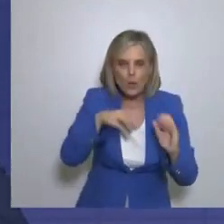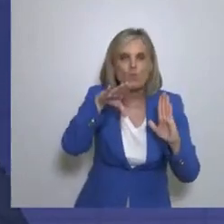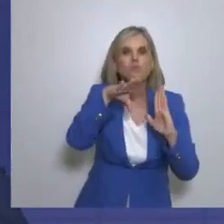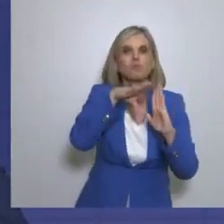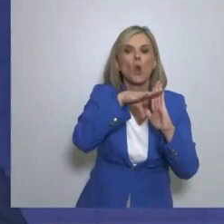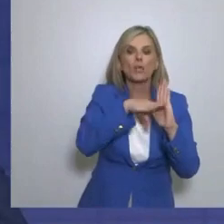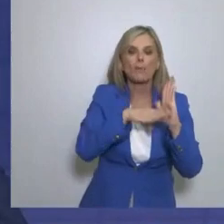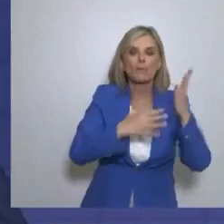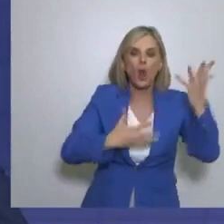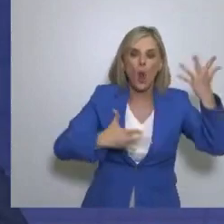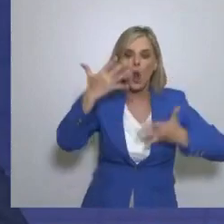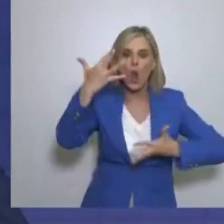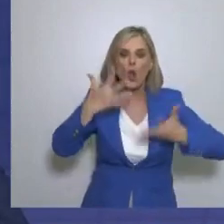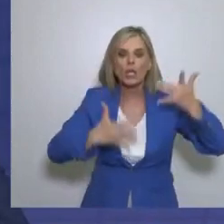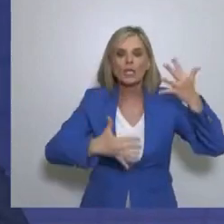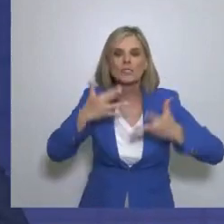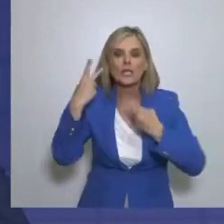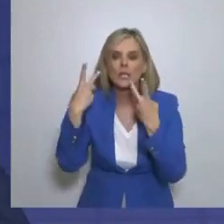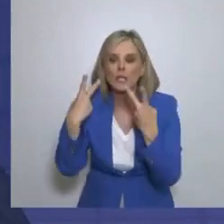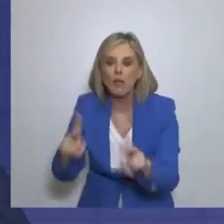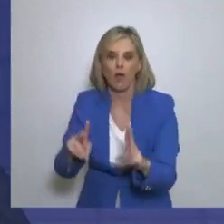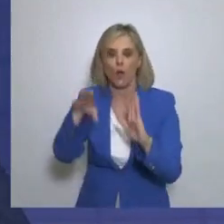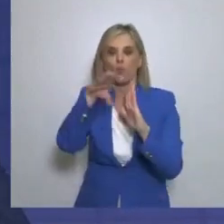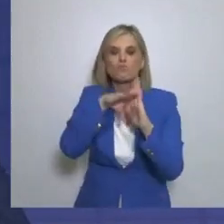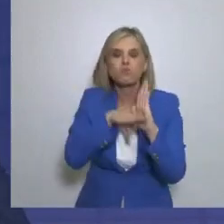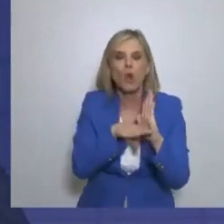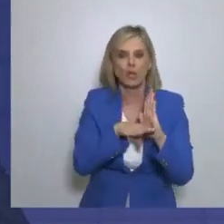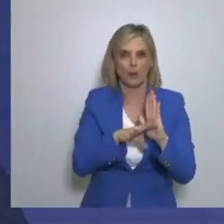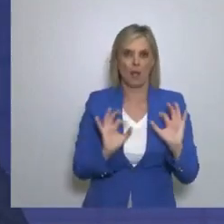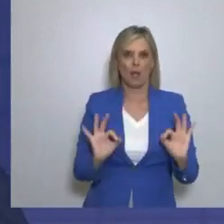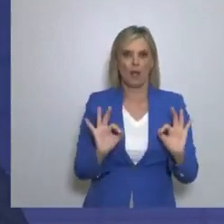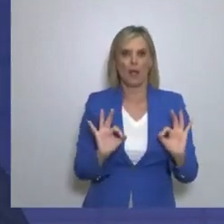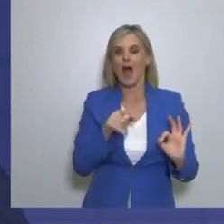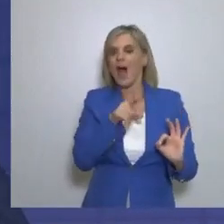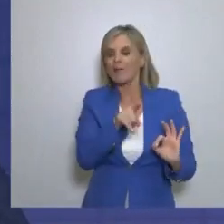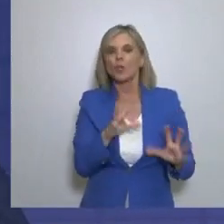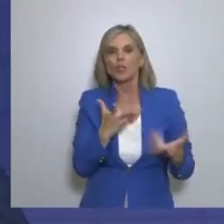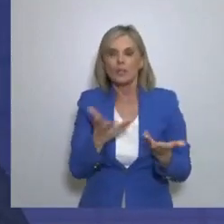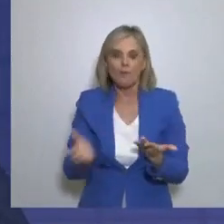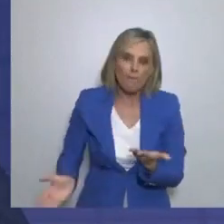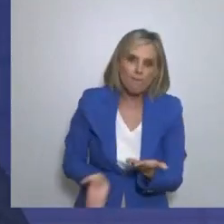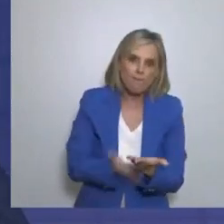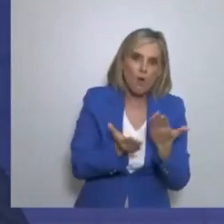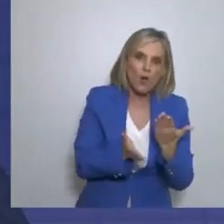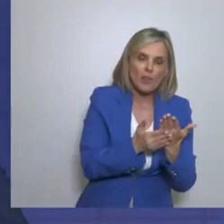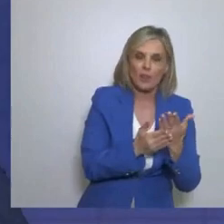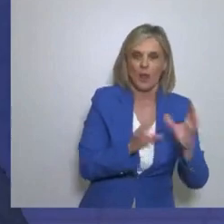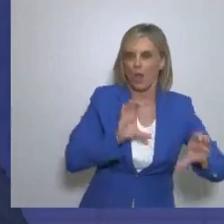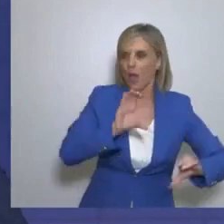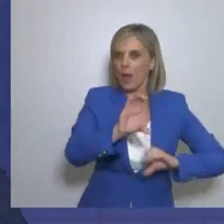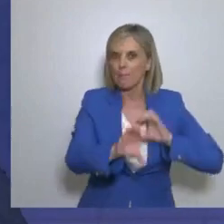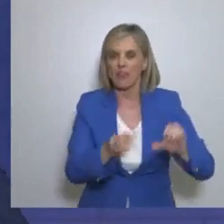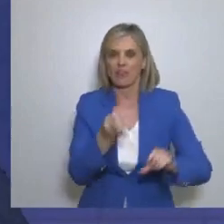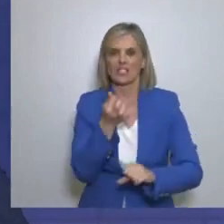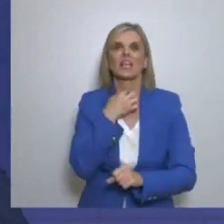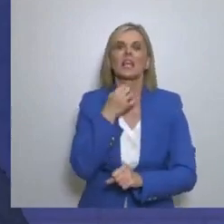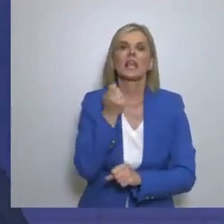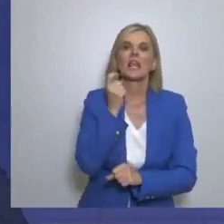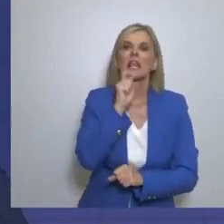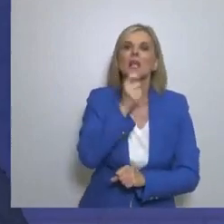ίδρυμα Το οποίο λειτουργεί και εκτελεί Την οικονομική